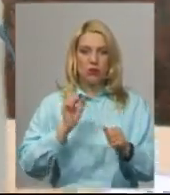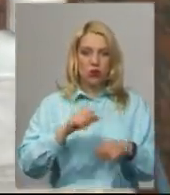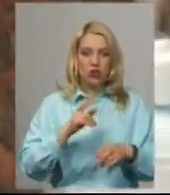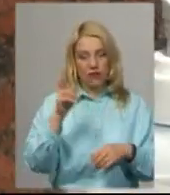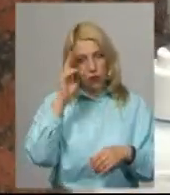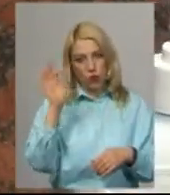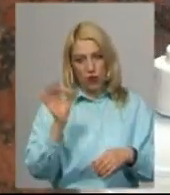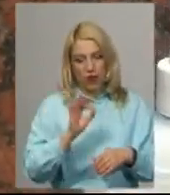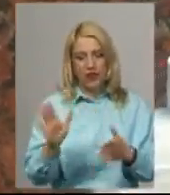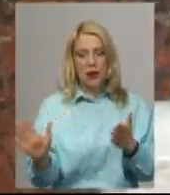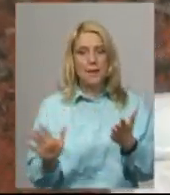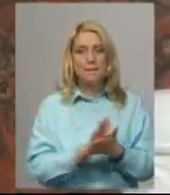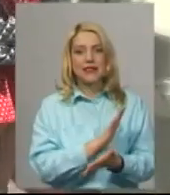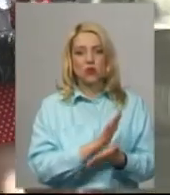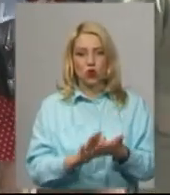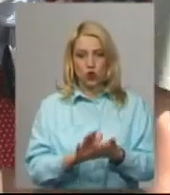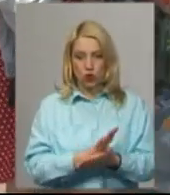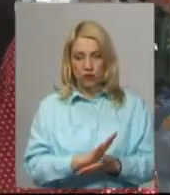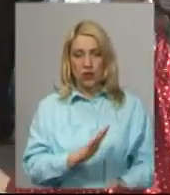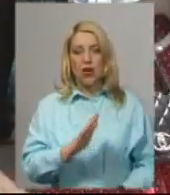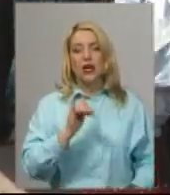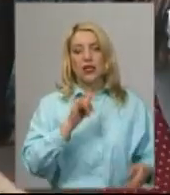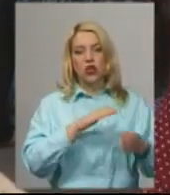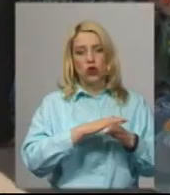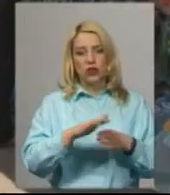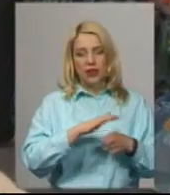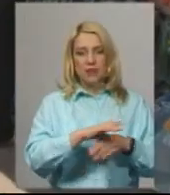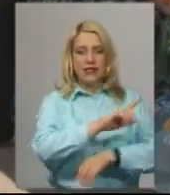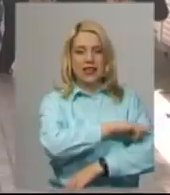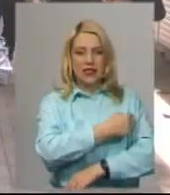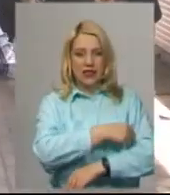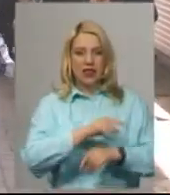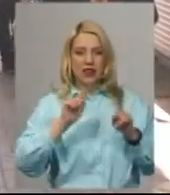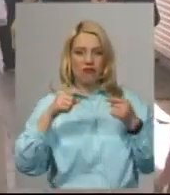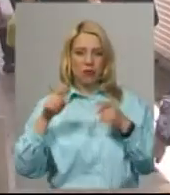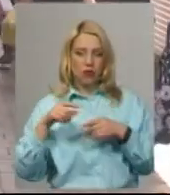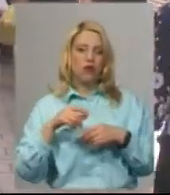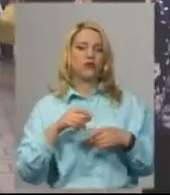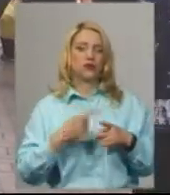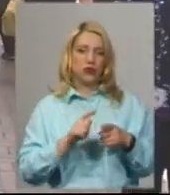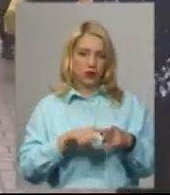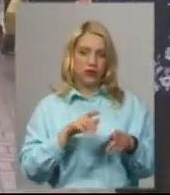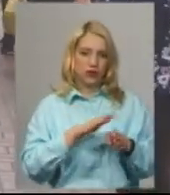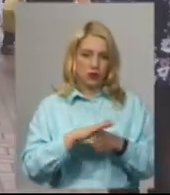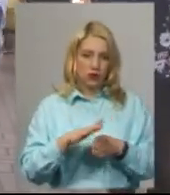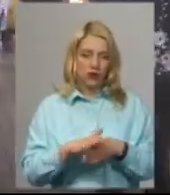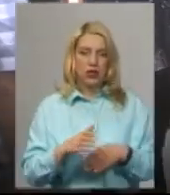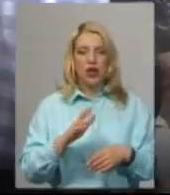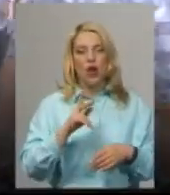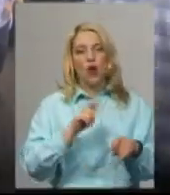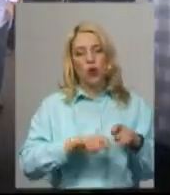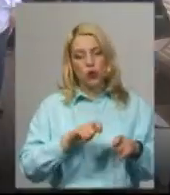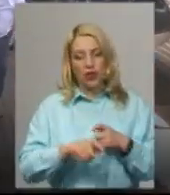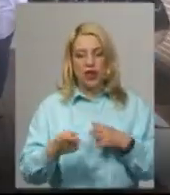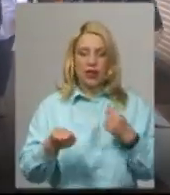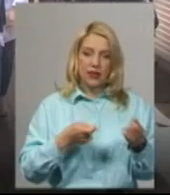безкоштовно, пояснює Наталя Ембурко. Додає, дотримання санітарних вимог контролюють. Наш колектив контролерів та адміністраторів спільно